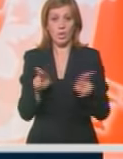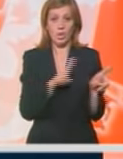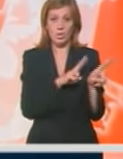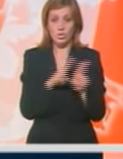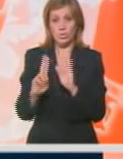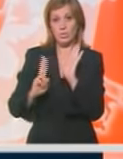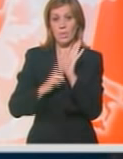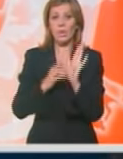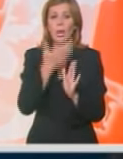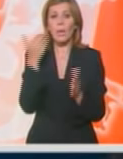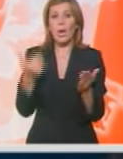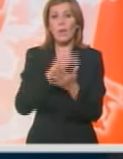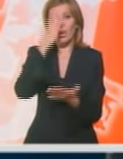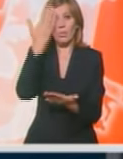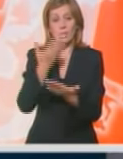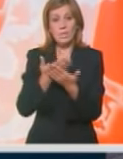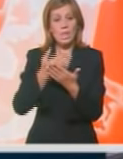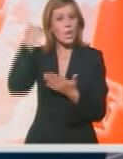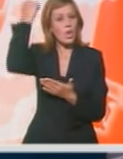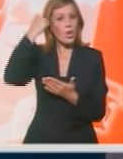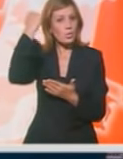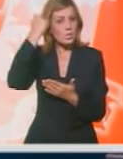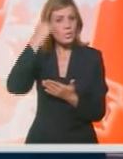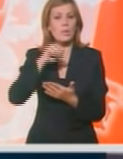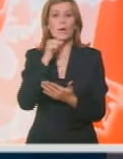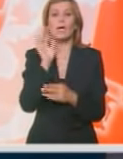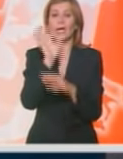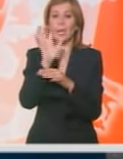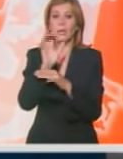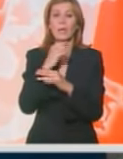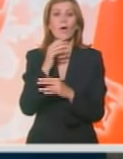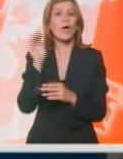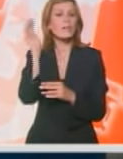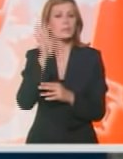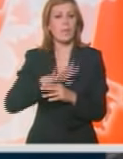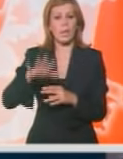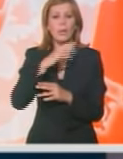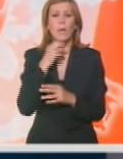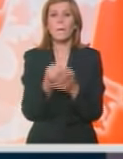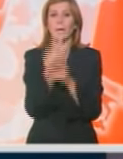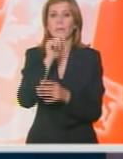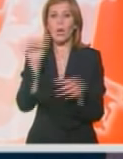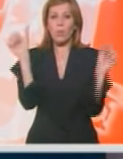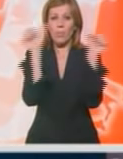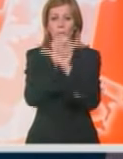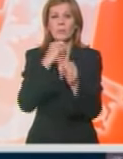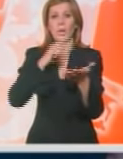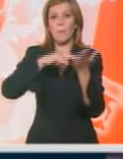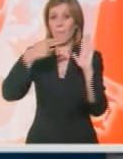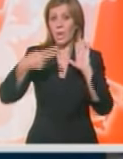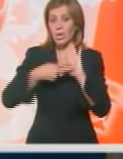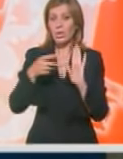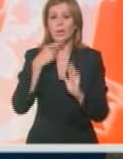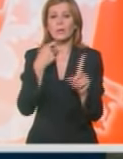pravde nema novih priznanja kosovske nezavisnosti i kritikuju vlasti u Prištini zbog pogrešne politike lobiranja,